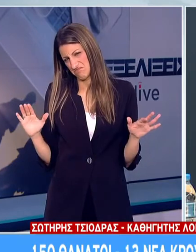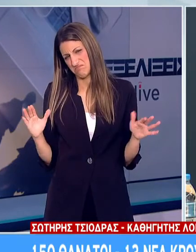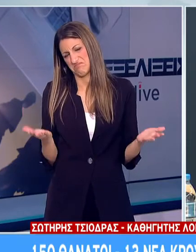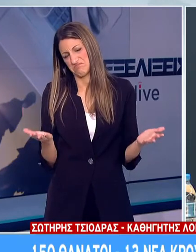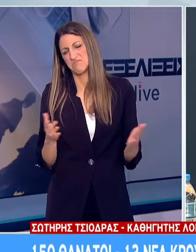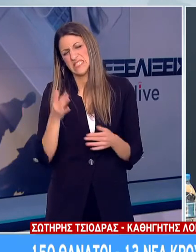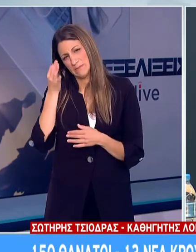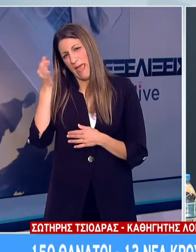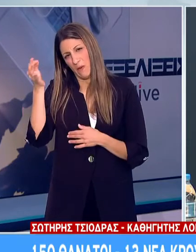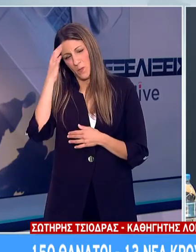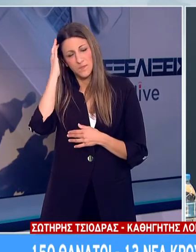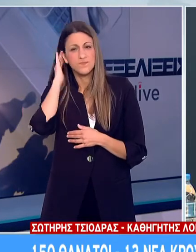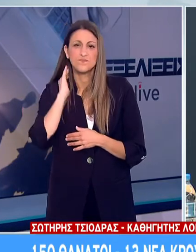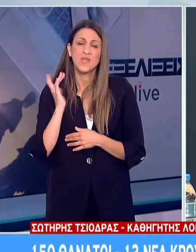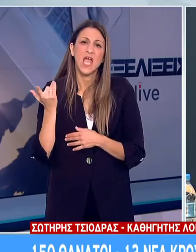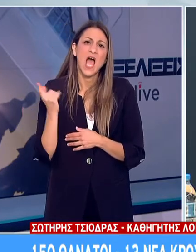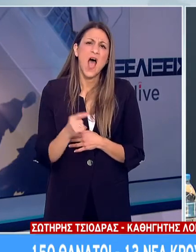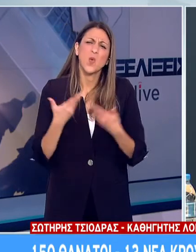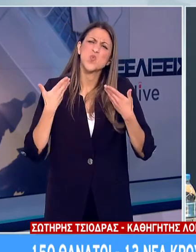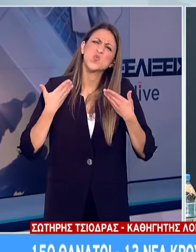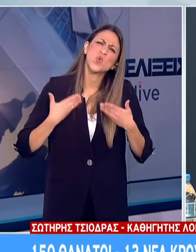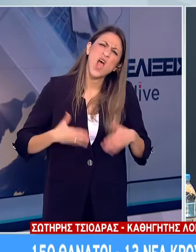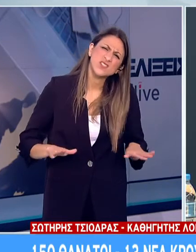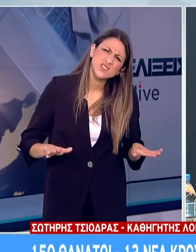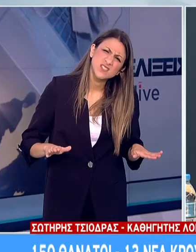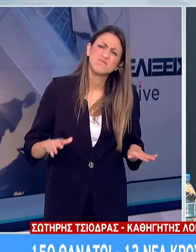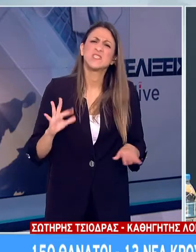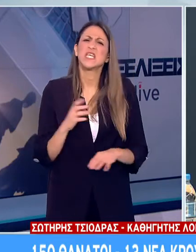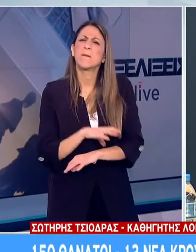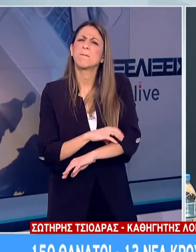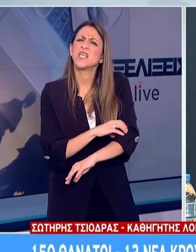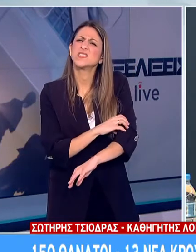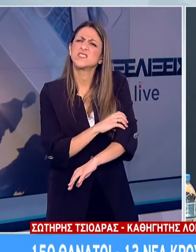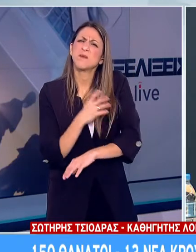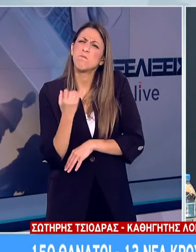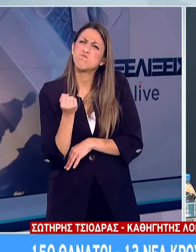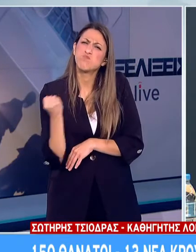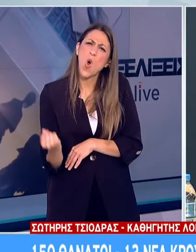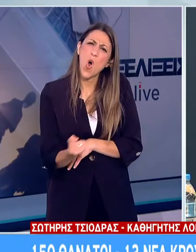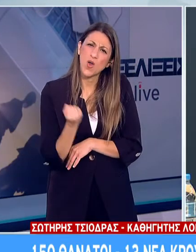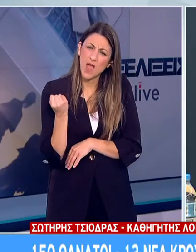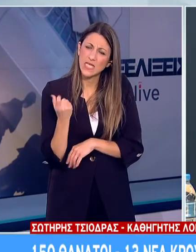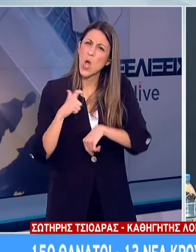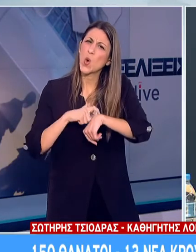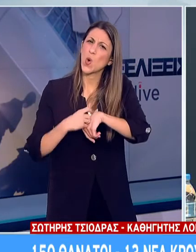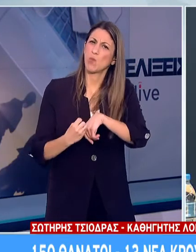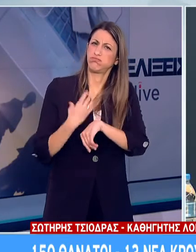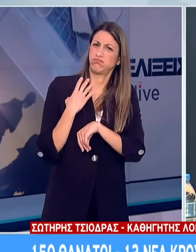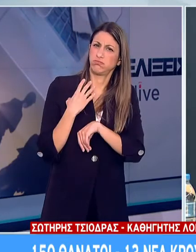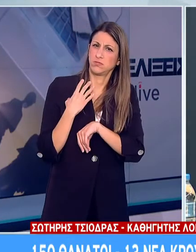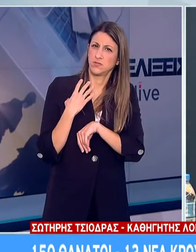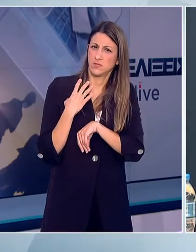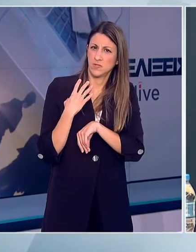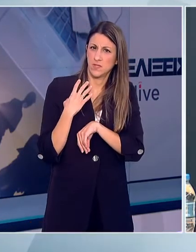κατάσταση. Η μυαλγίες, κόπωση που καμιά φορά εμφανίζουν τα αλλεργικά άτομα είναι κάτι το οποίο θέλει χρόνο. Δεν είναι το οξύ,